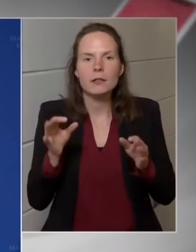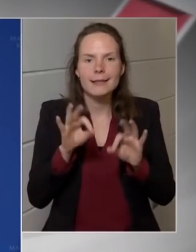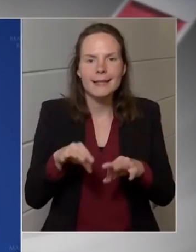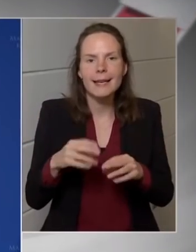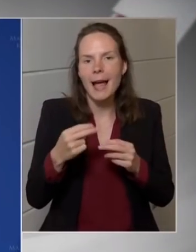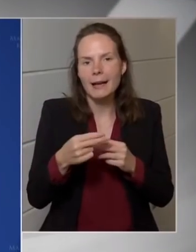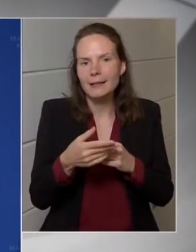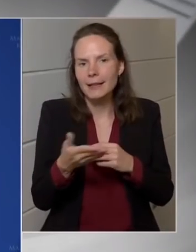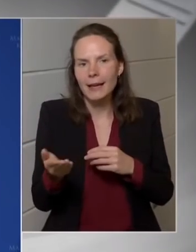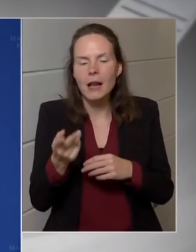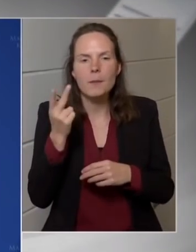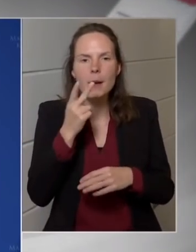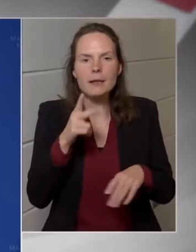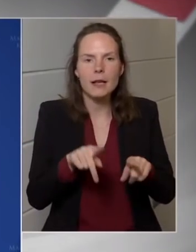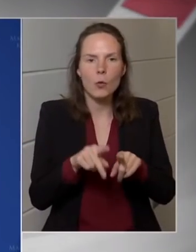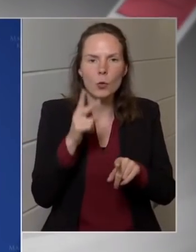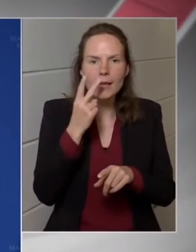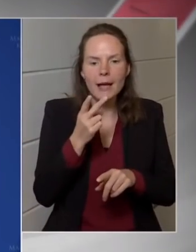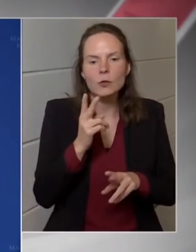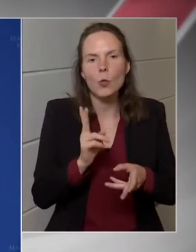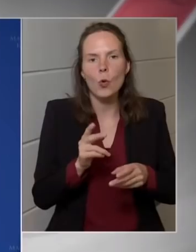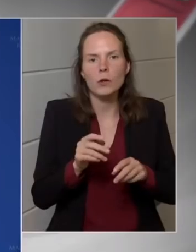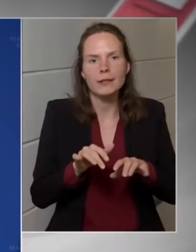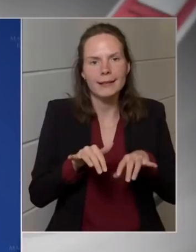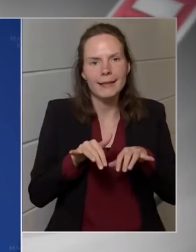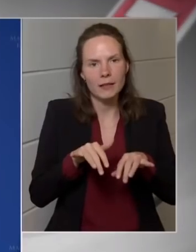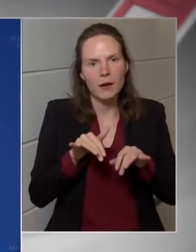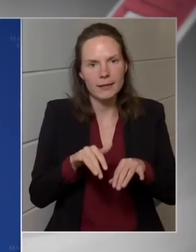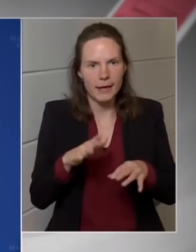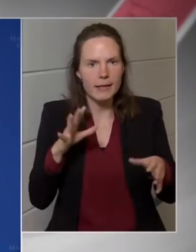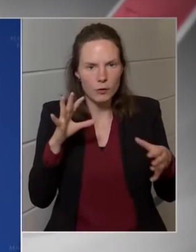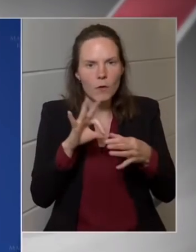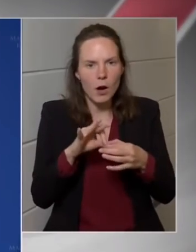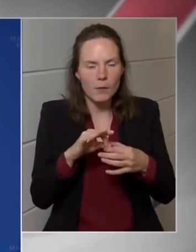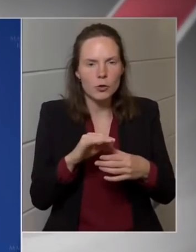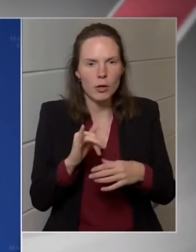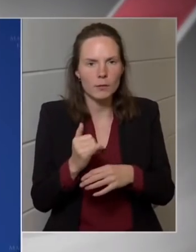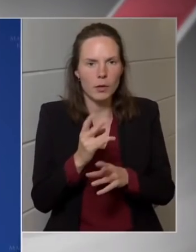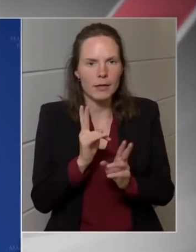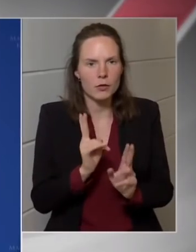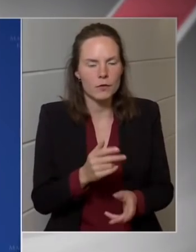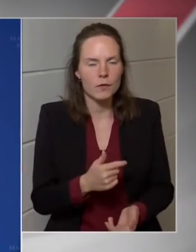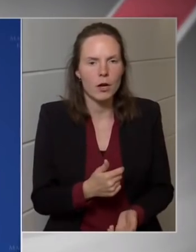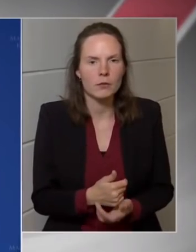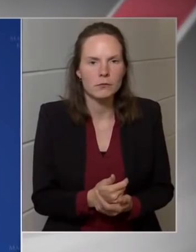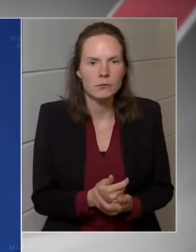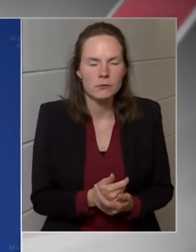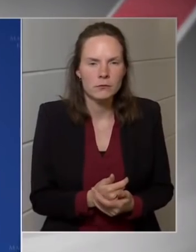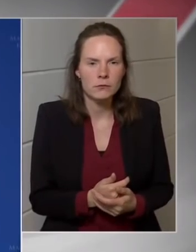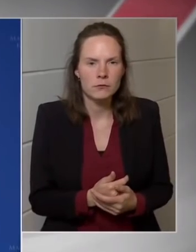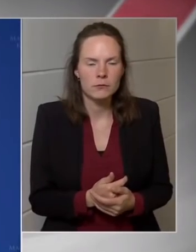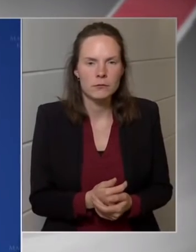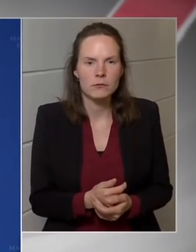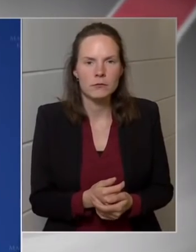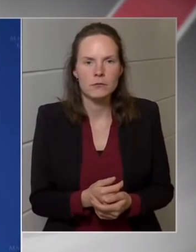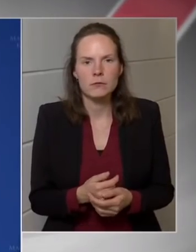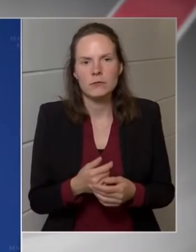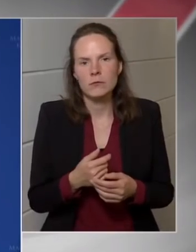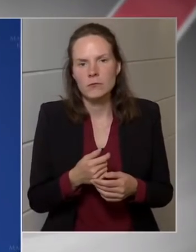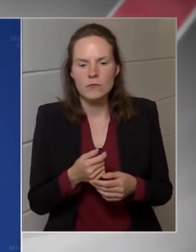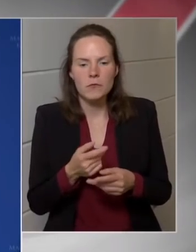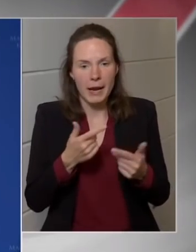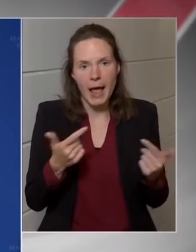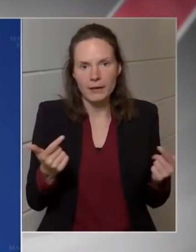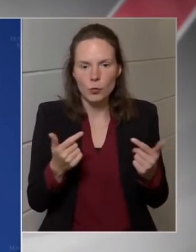természetesen ott úgy látjuk, hogy a digitalizáció összefüggésben is amúgy is van téra arra, hogy kevesebben dolgozzanak,